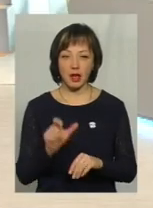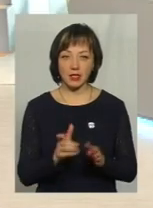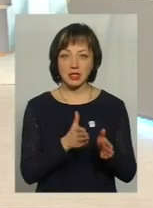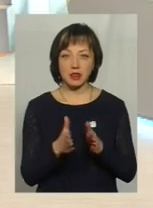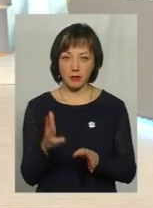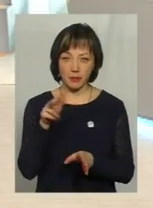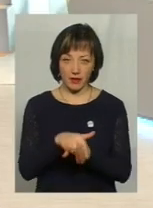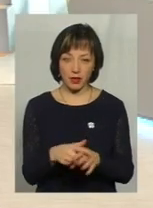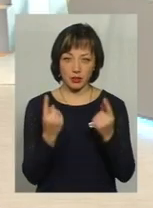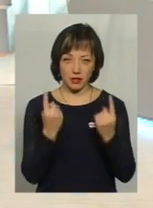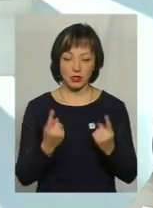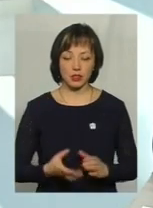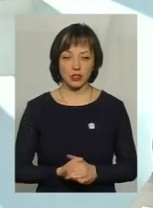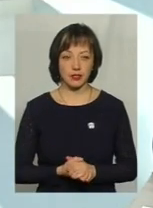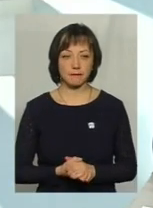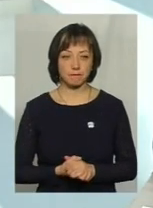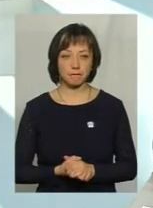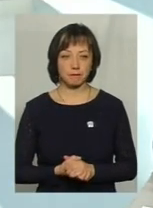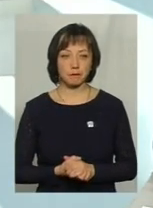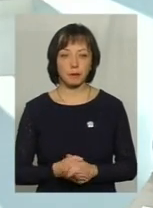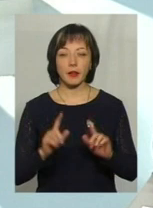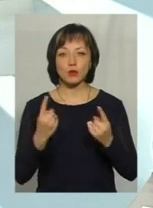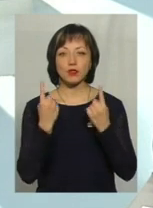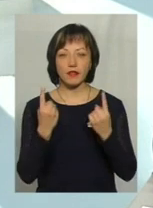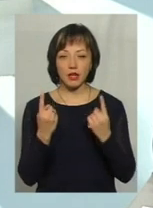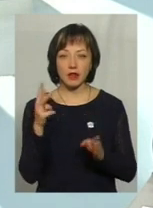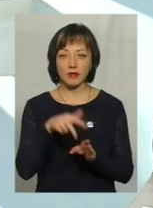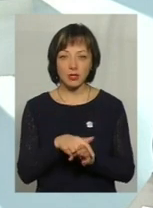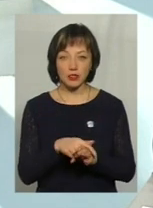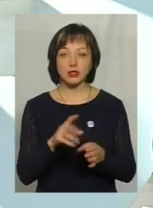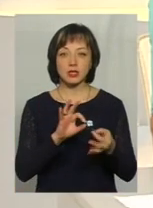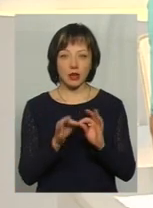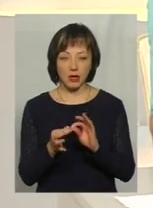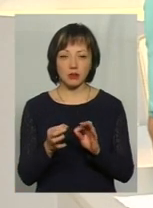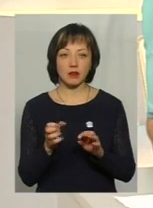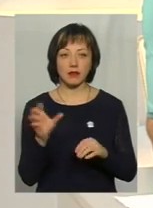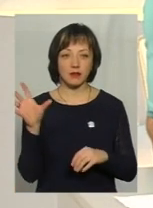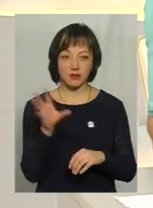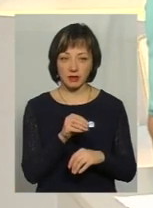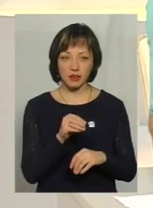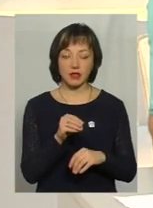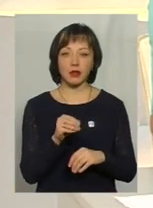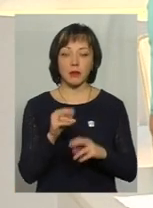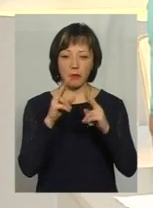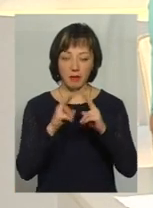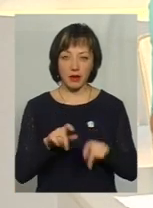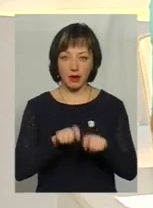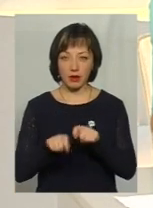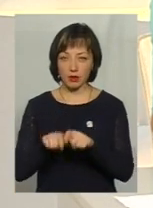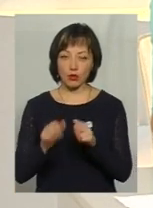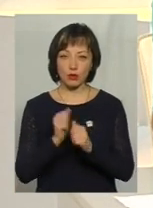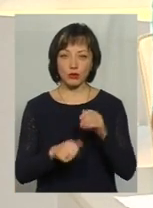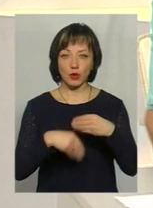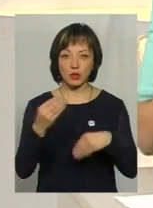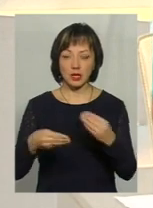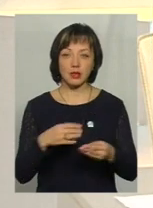систему досить велике навантаження. Це велике навантаження. Зрозуміло, складно всіх переглянути, кожному